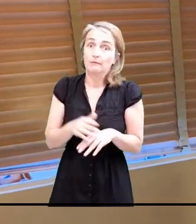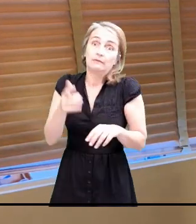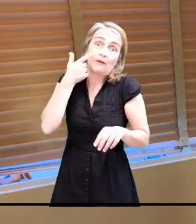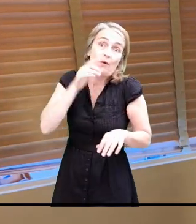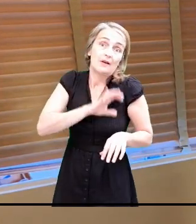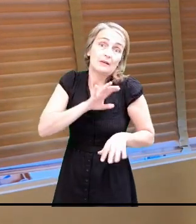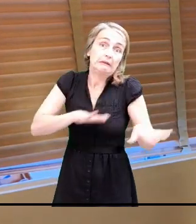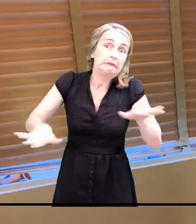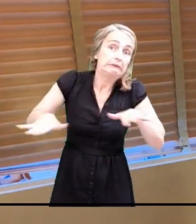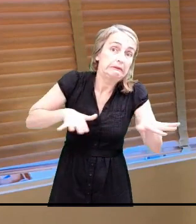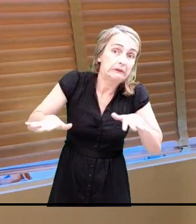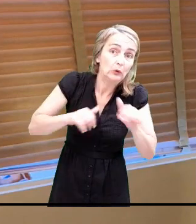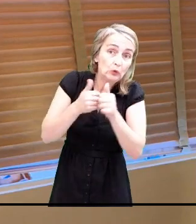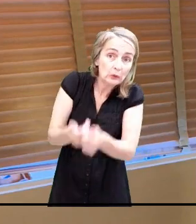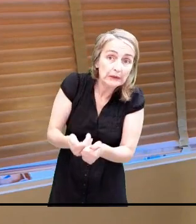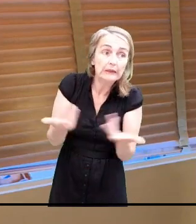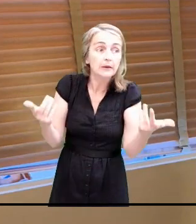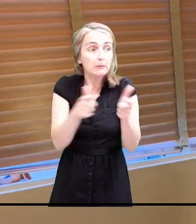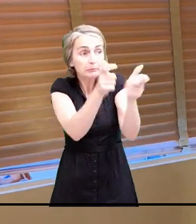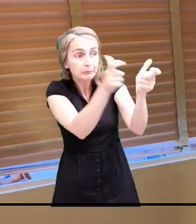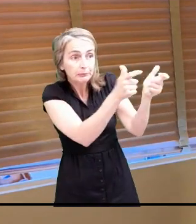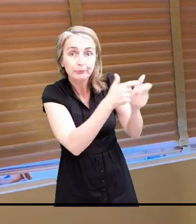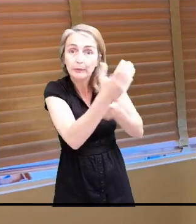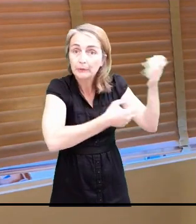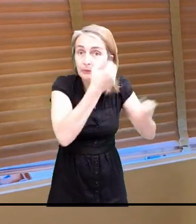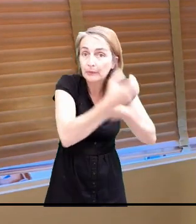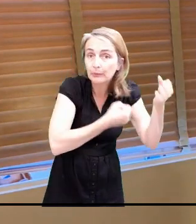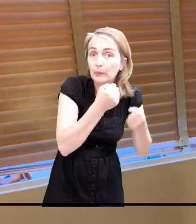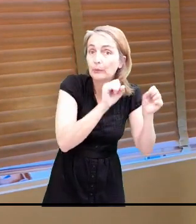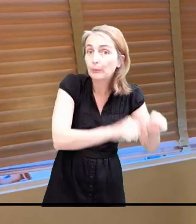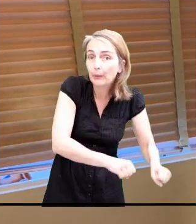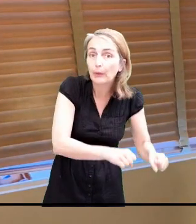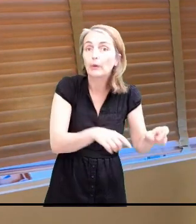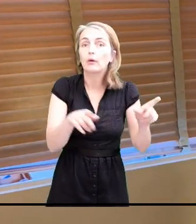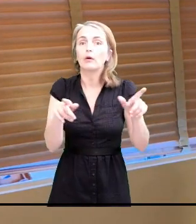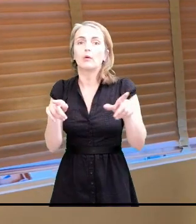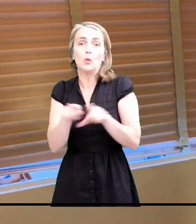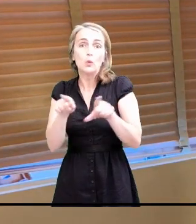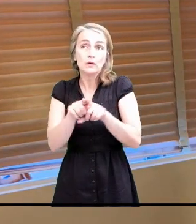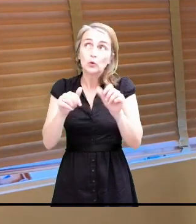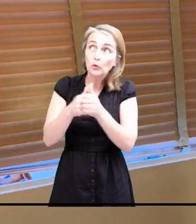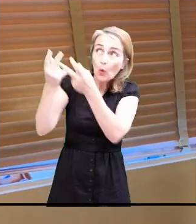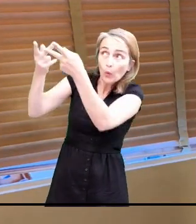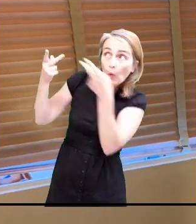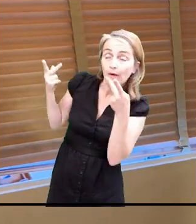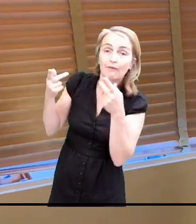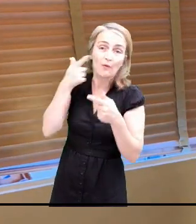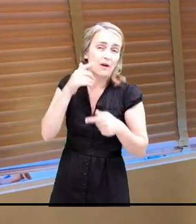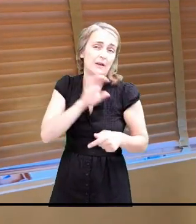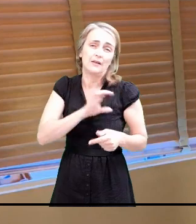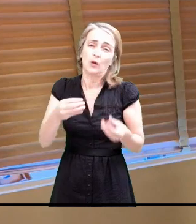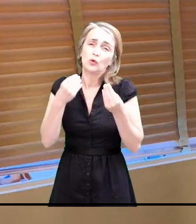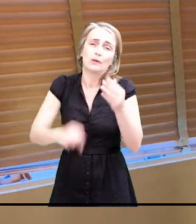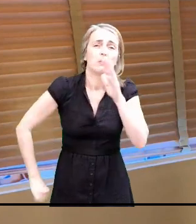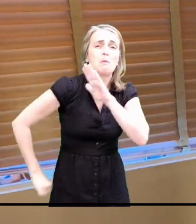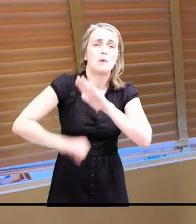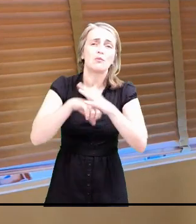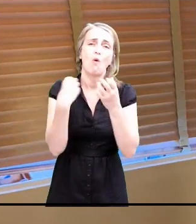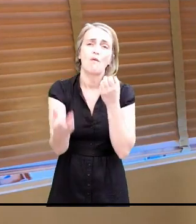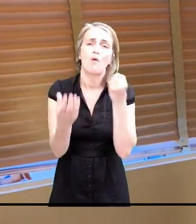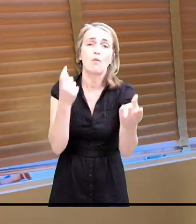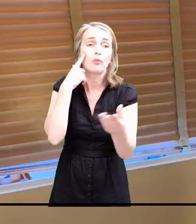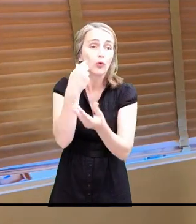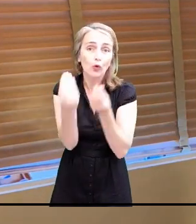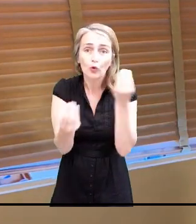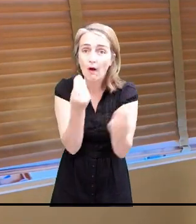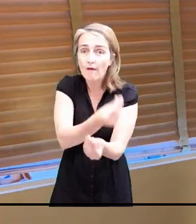en fonction des prestataires, en fonction des possibilités qui nous sont données, un maximum d'offres pour que les enfants aient